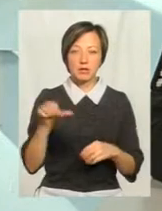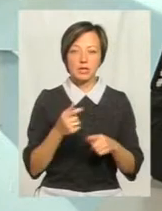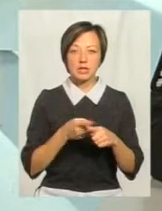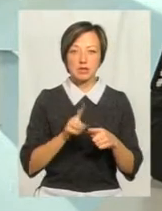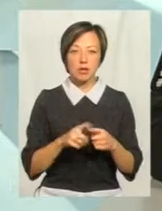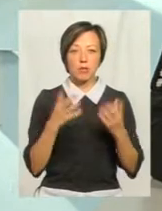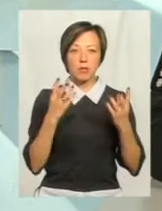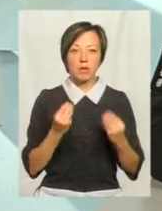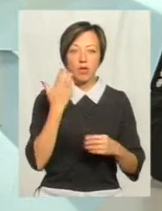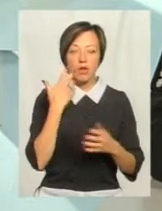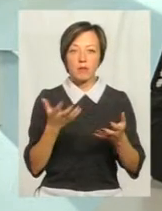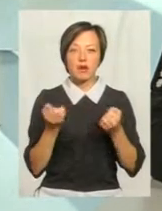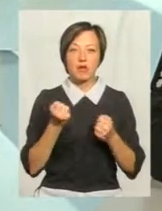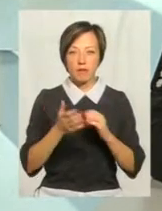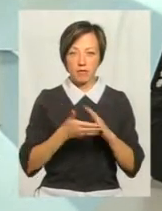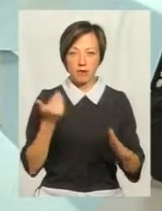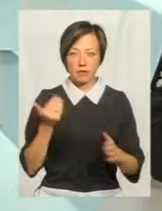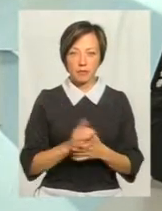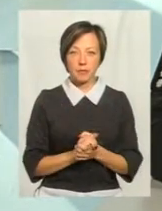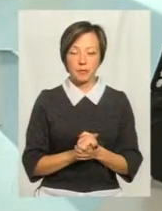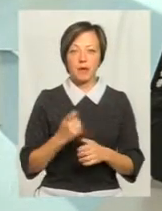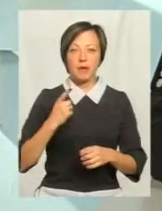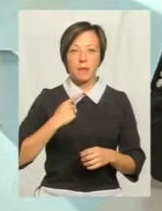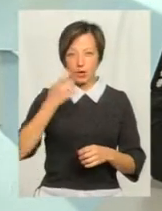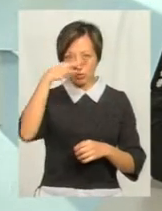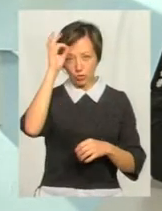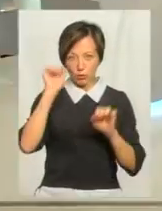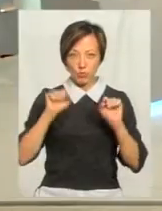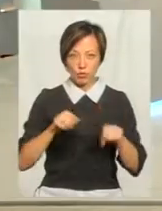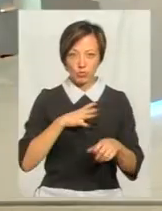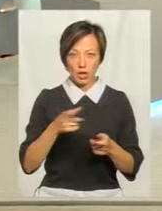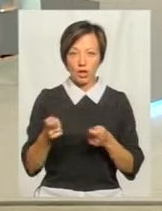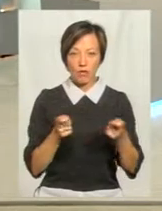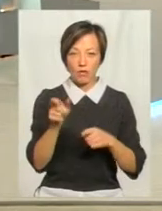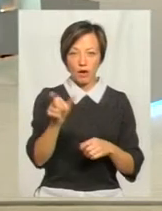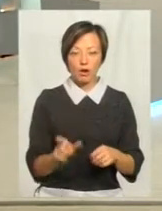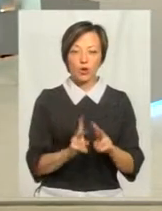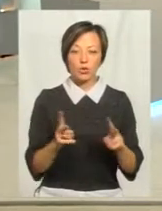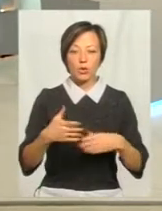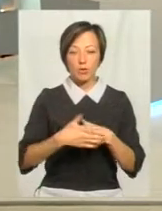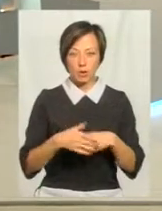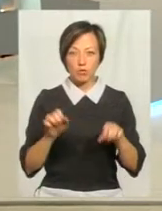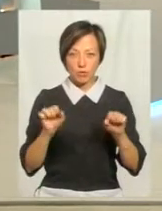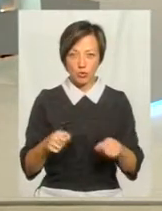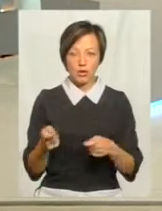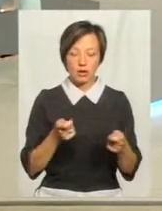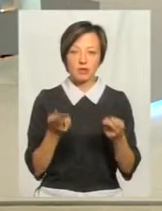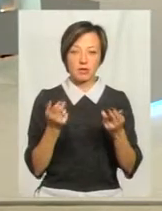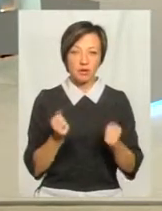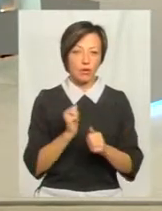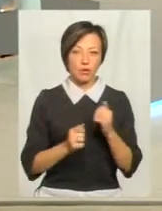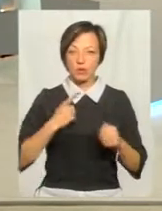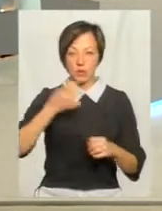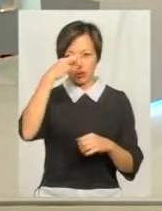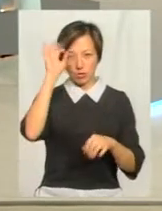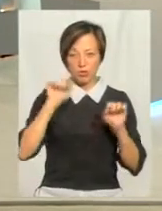моменту, коли він прийняв цей виклик. Патрульний, кожен патрульник може бути регулювальником? Той, хто найближчий, той і може регулювати руху? Звичайно, кожен патрульний